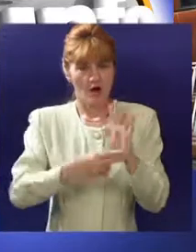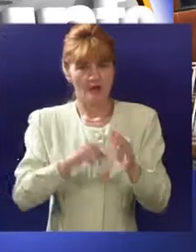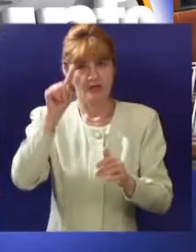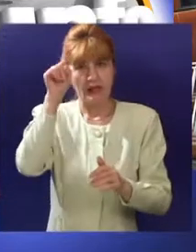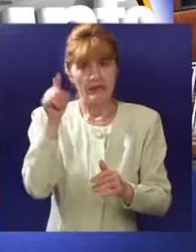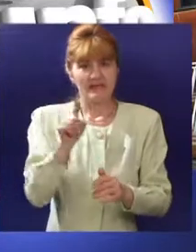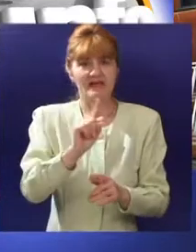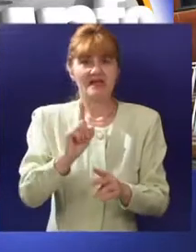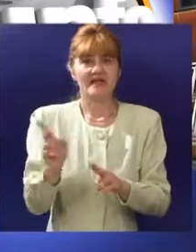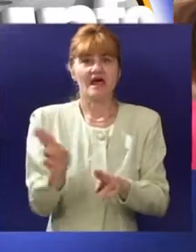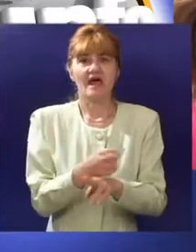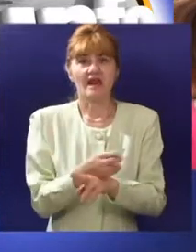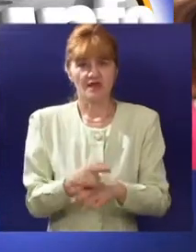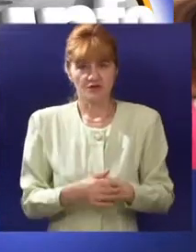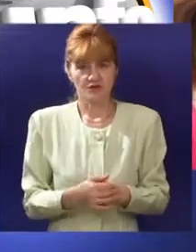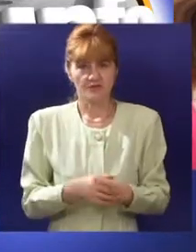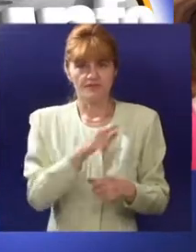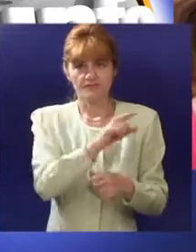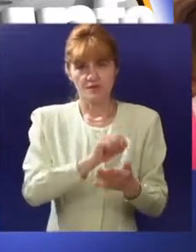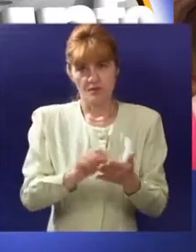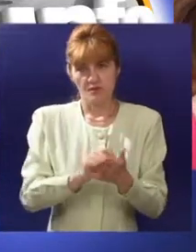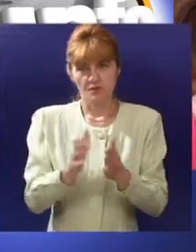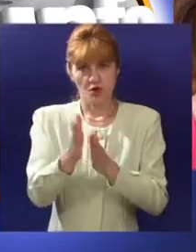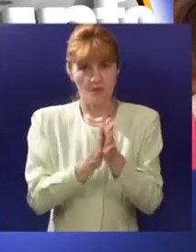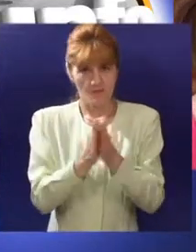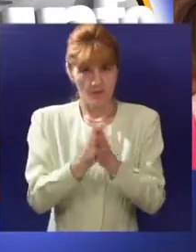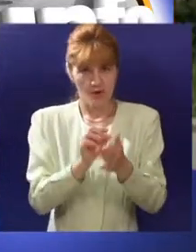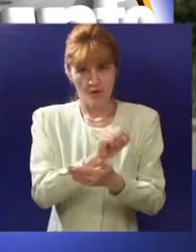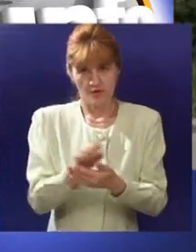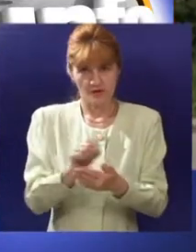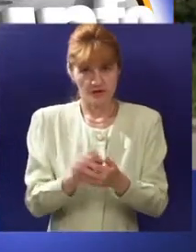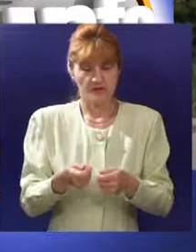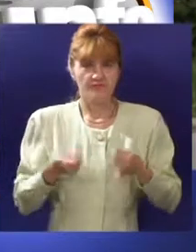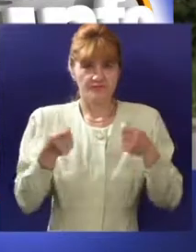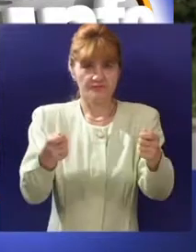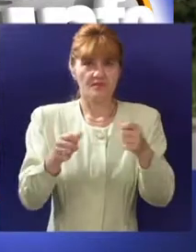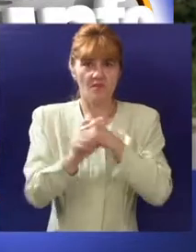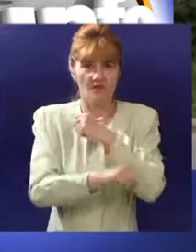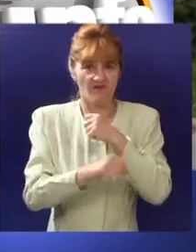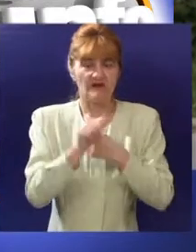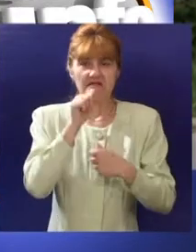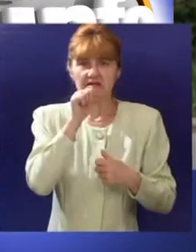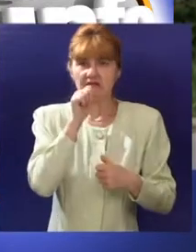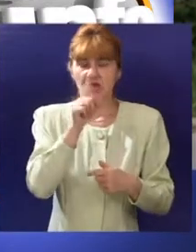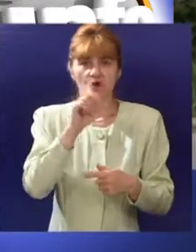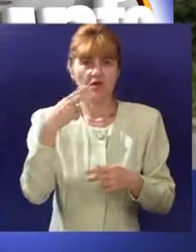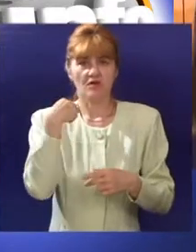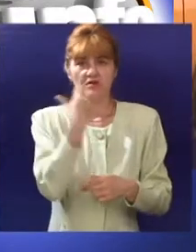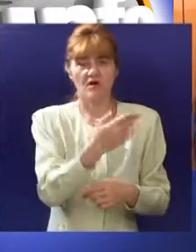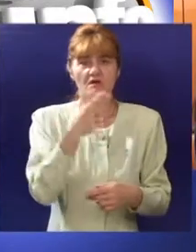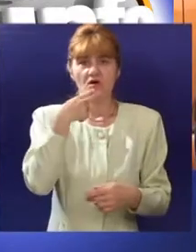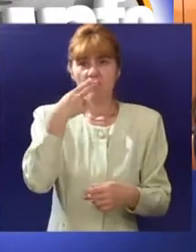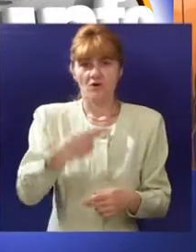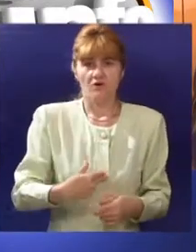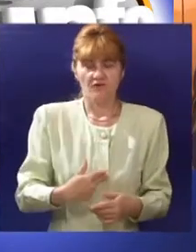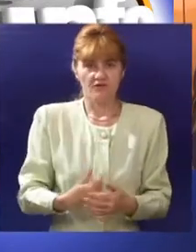pitanje ostalo nerešeno. I pored nekoliko molbi upućenih sekretarijatu od strane ekonomskog fakulteta, niko se povodom